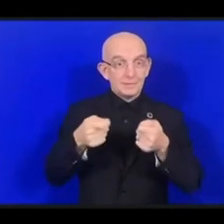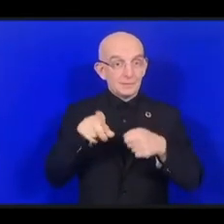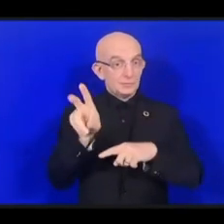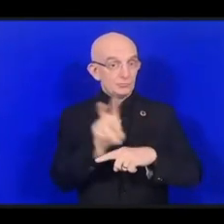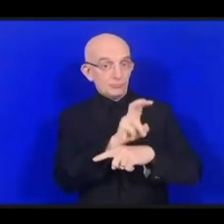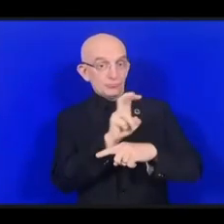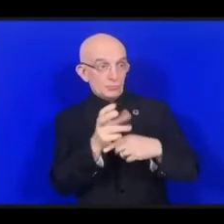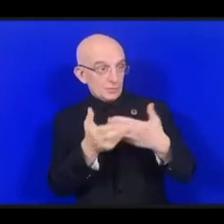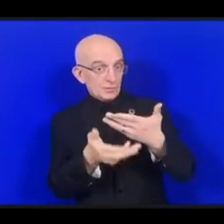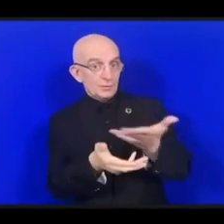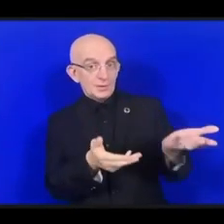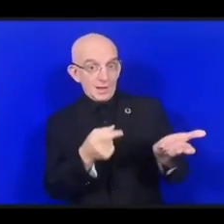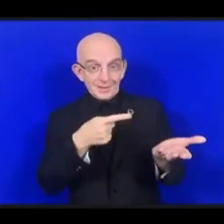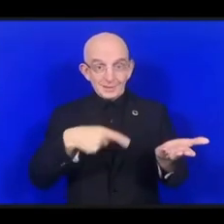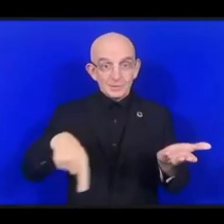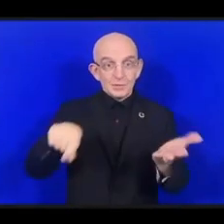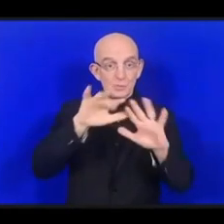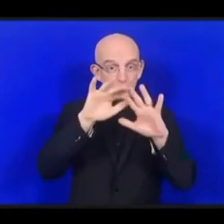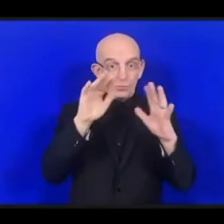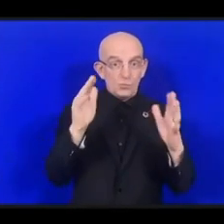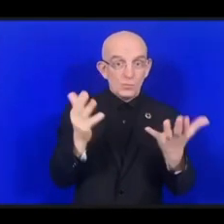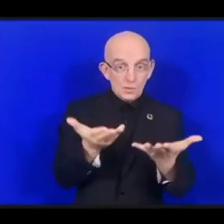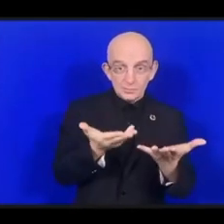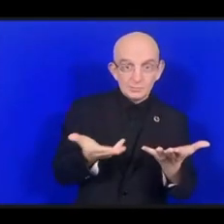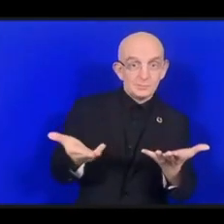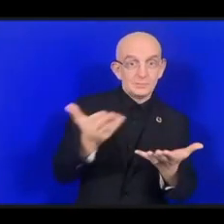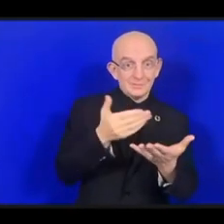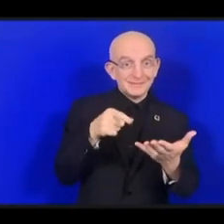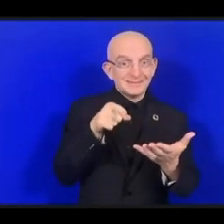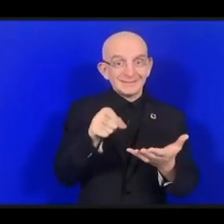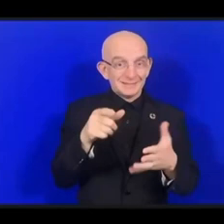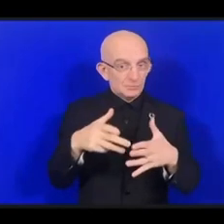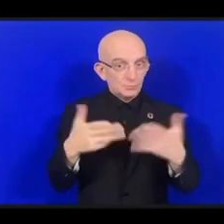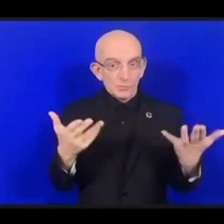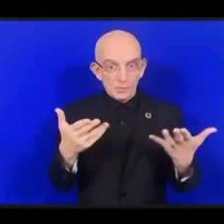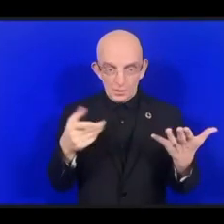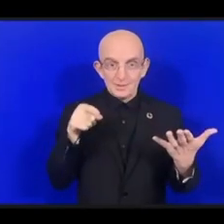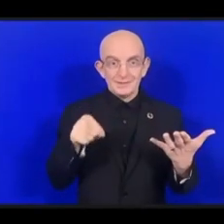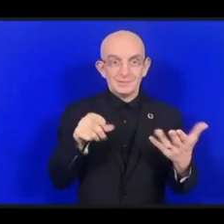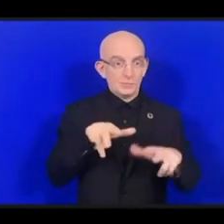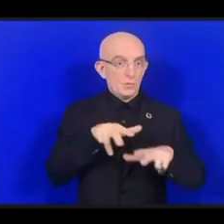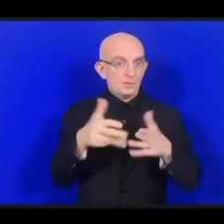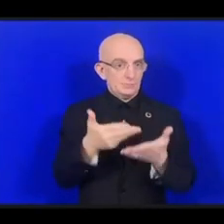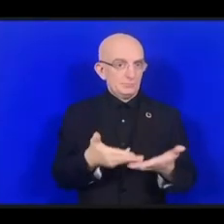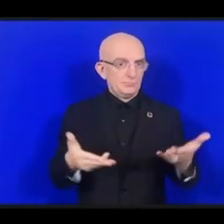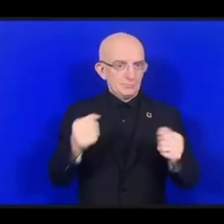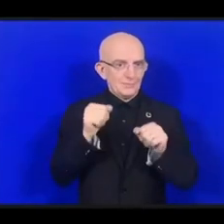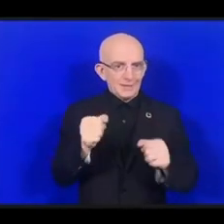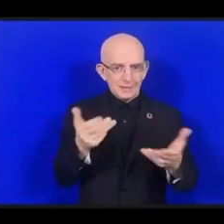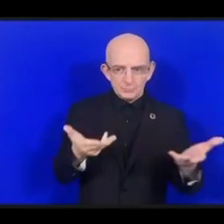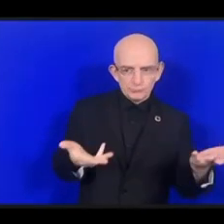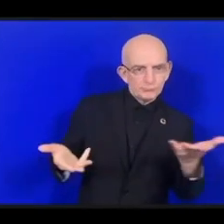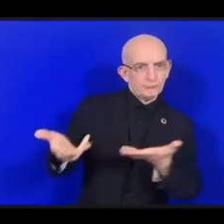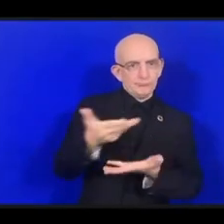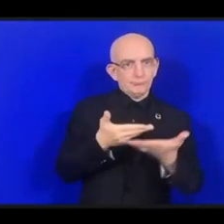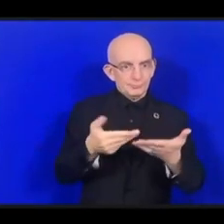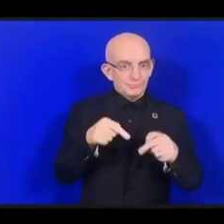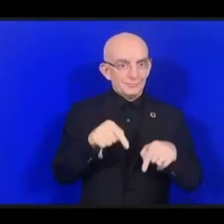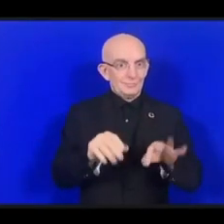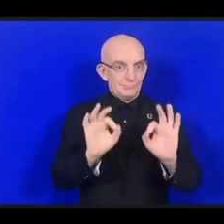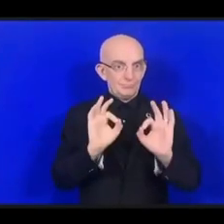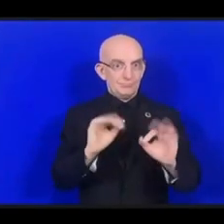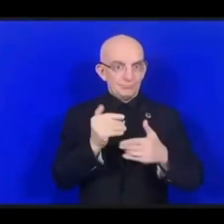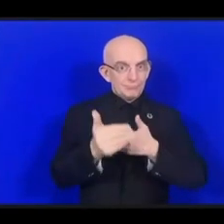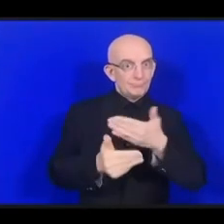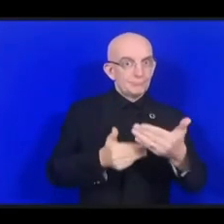которые могут использовать наши открытые технологии, повышать